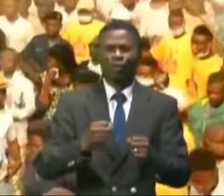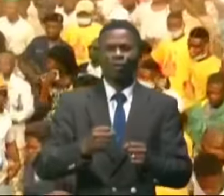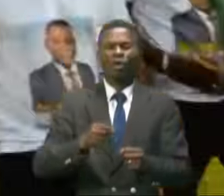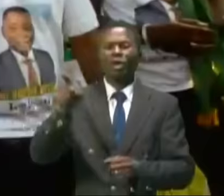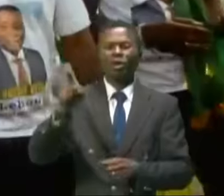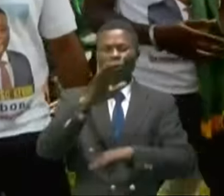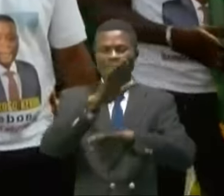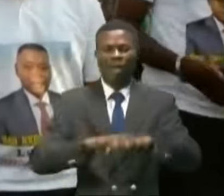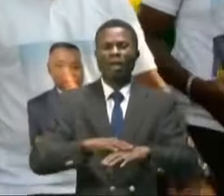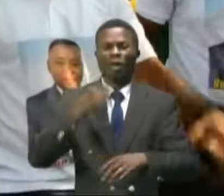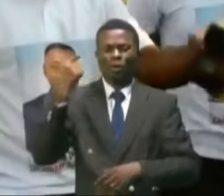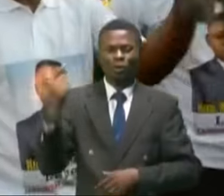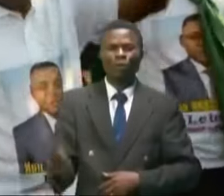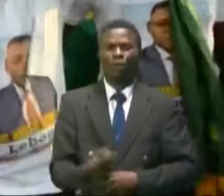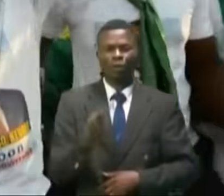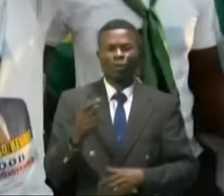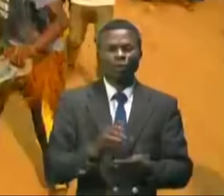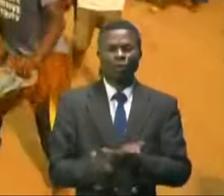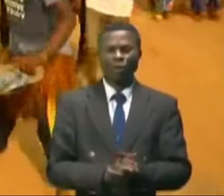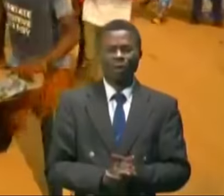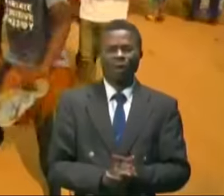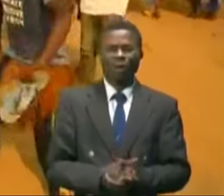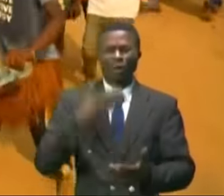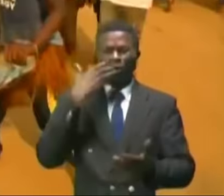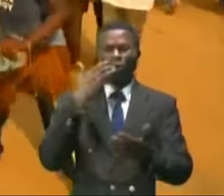qu'on appelle affectueusement le bon.